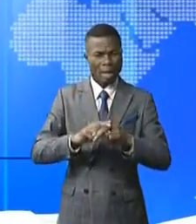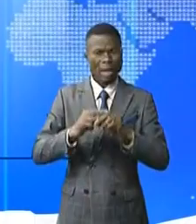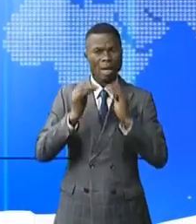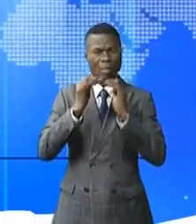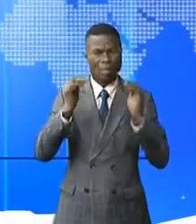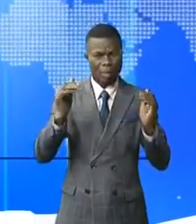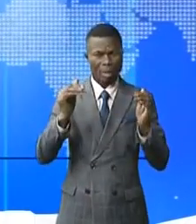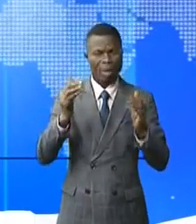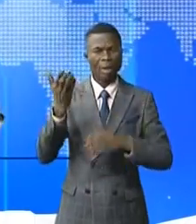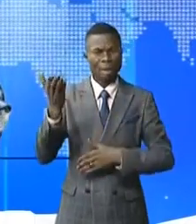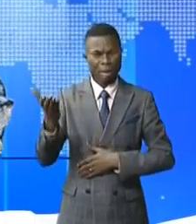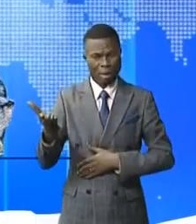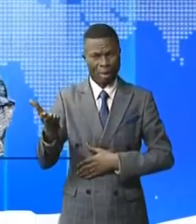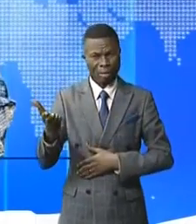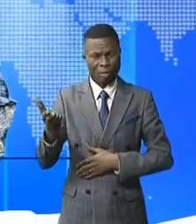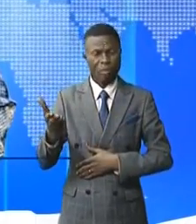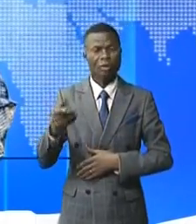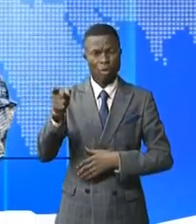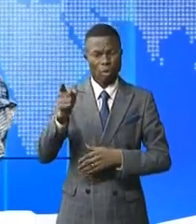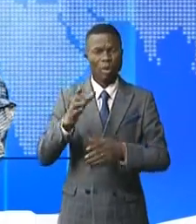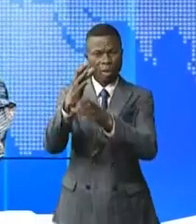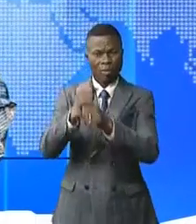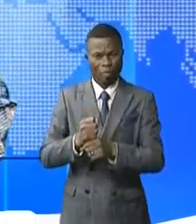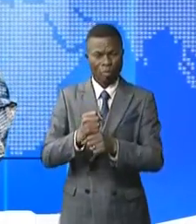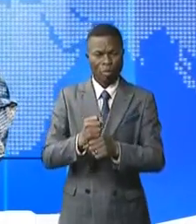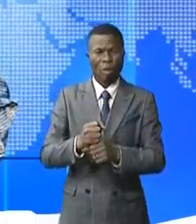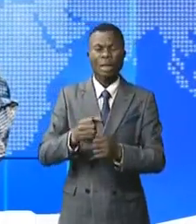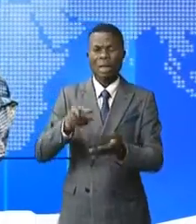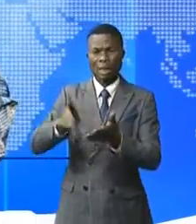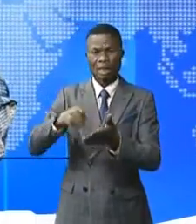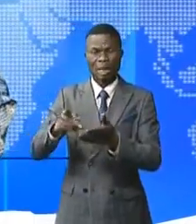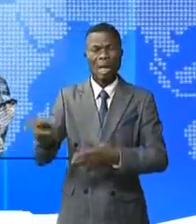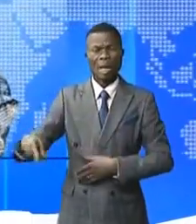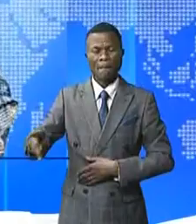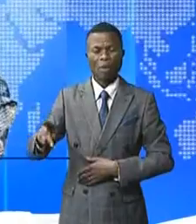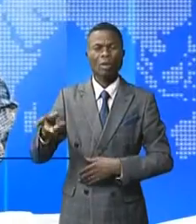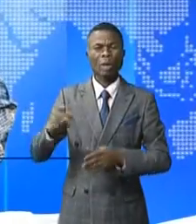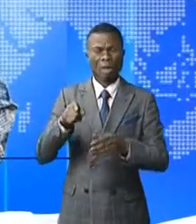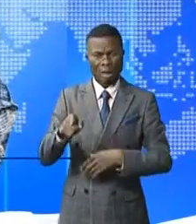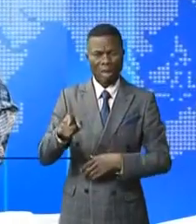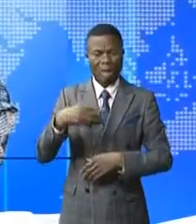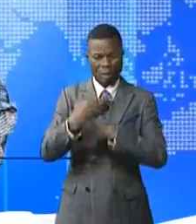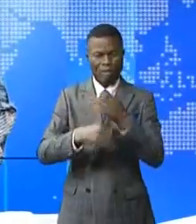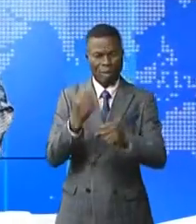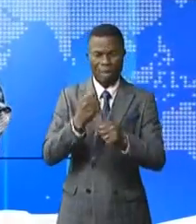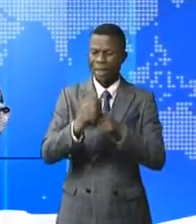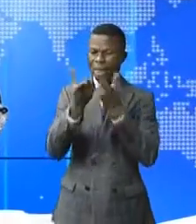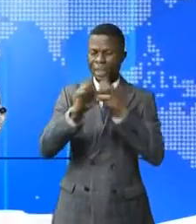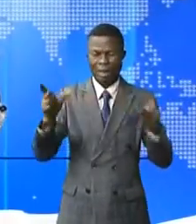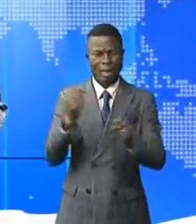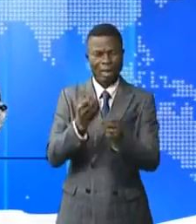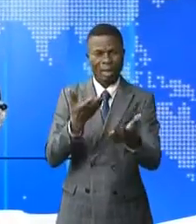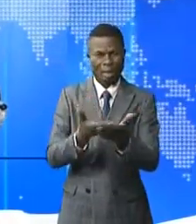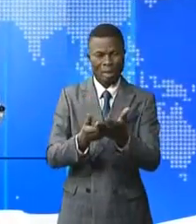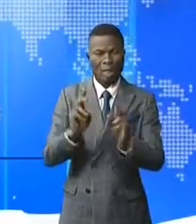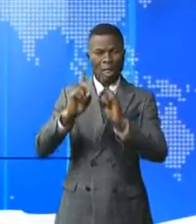sur leurs lauriers. Ces derniers ont reçu des assurances de l'Assemblée provinciale pour exercer librement leur métier.